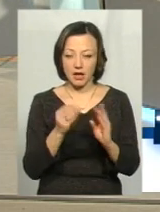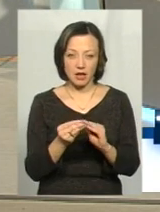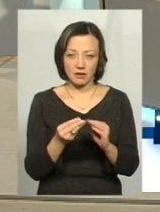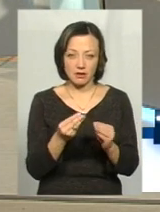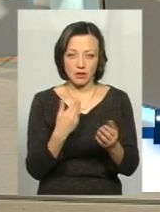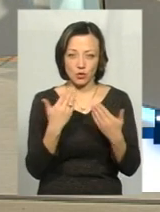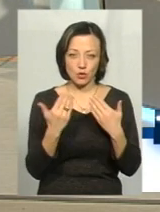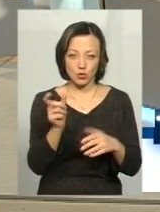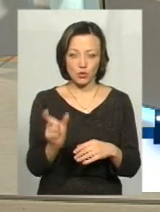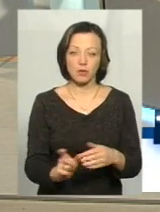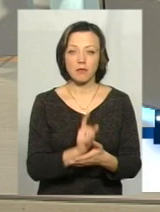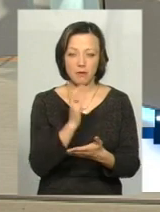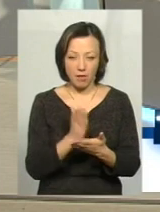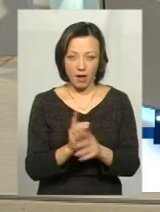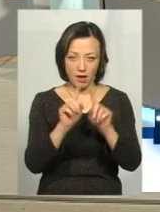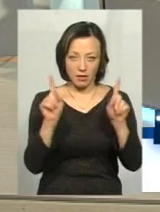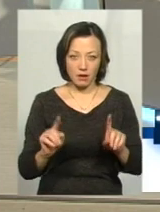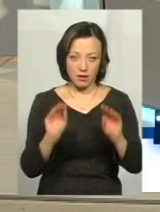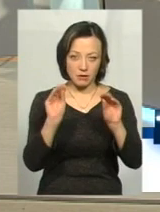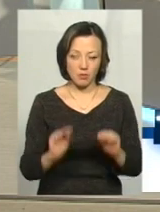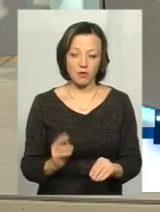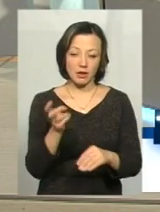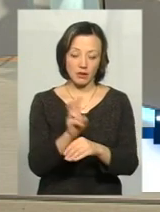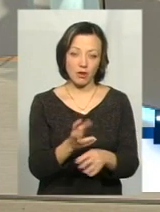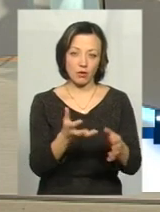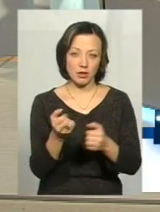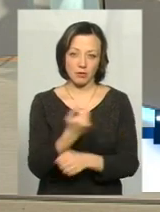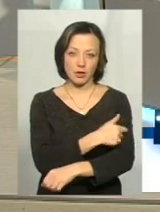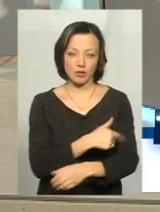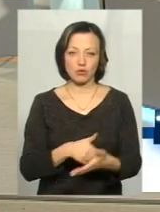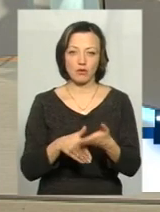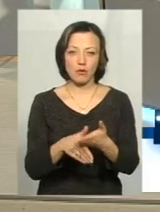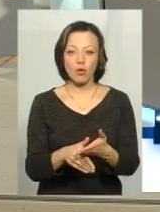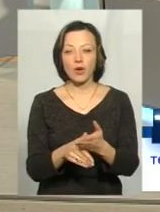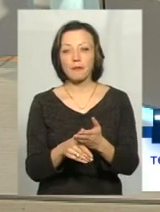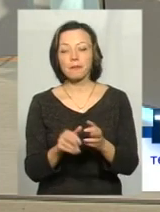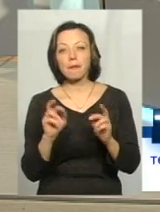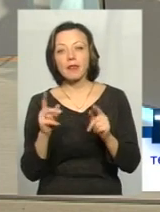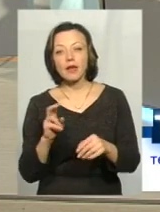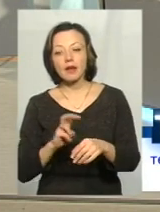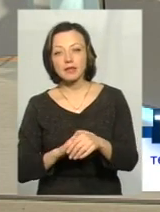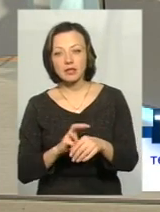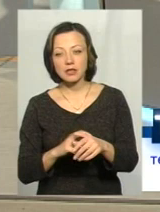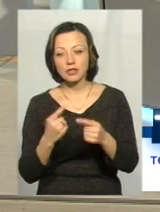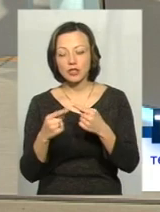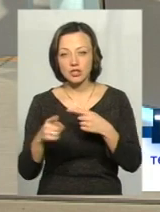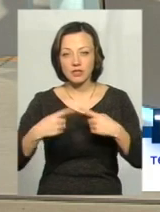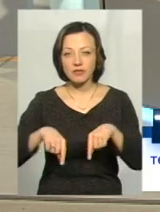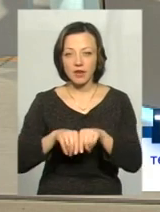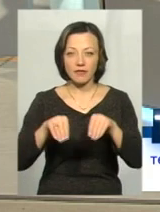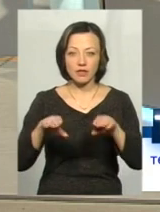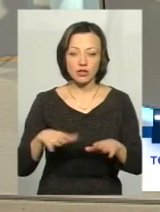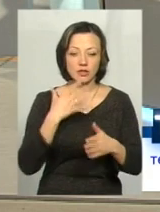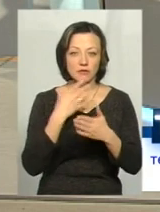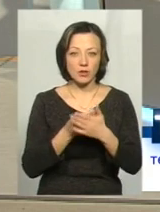стосується. Особа має декларацію заповнену, йде для отримання медичної допомоги. Як лікар в іншій сфері вирішує